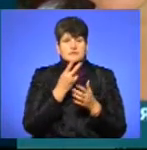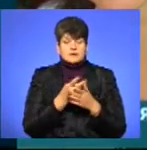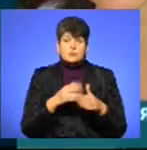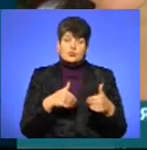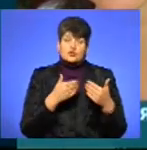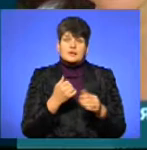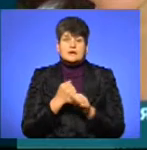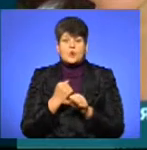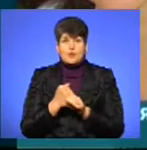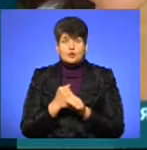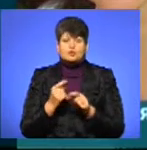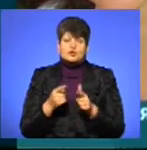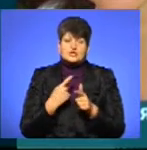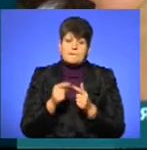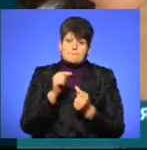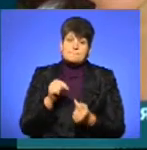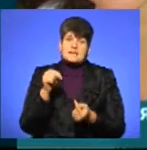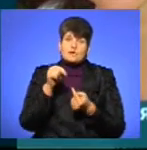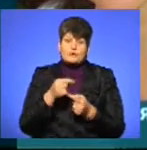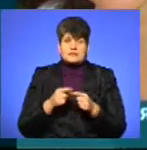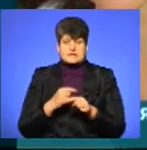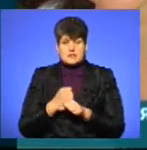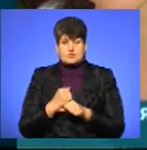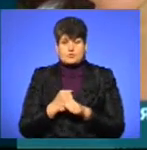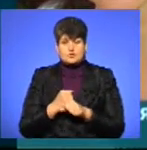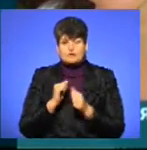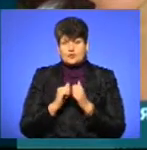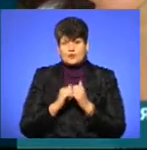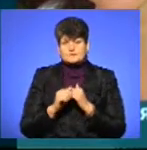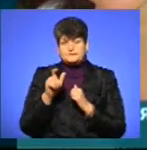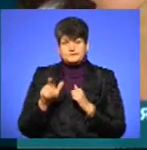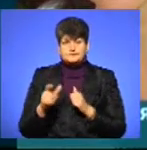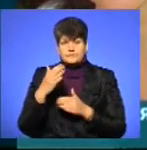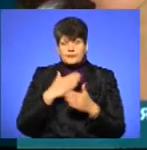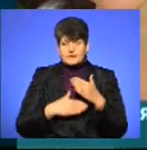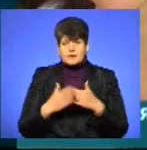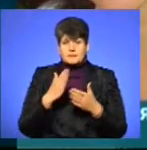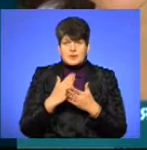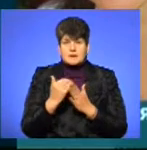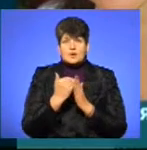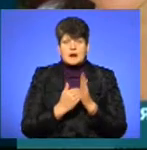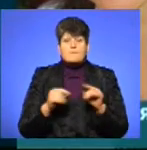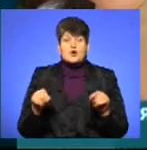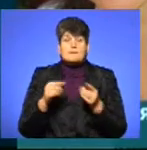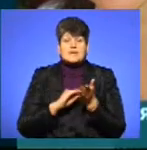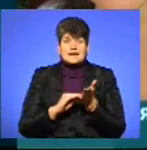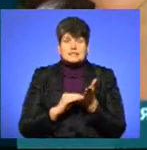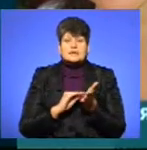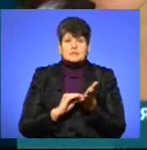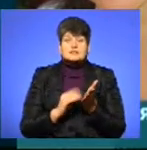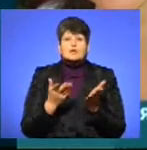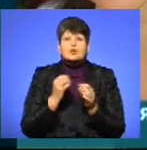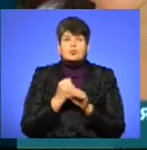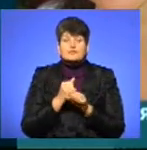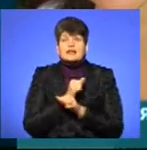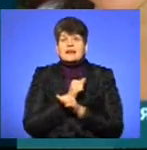пропонувати роботу, чи підходить та робота, тому що кожна особа з інвалідністю, вона має програму реабілітації, де написано, яку роботу